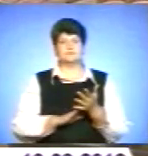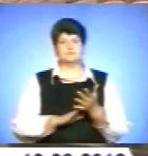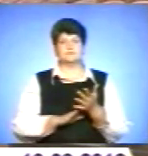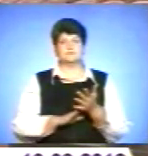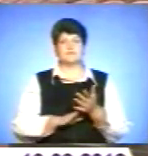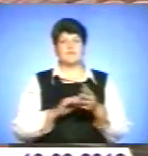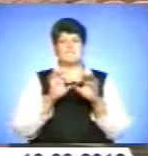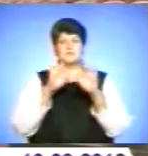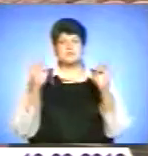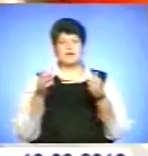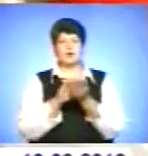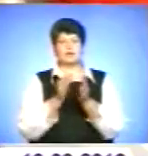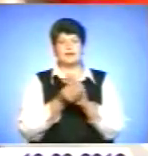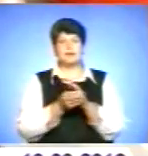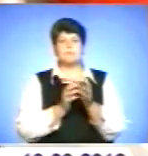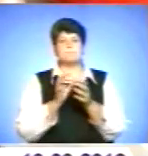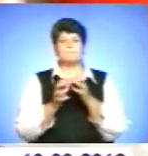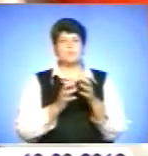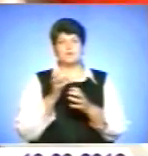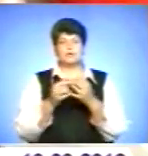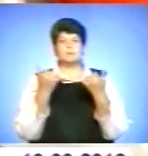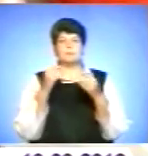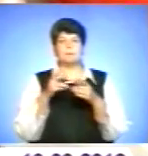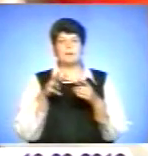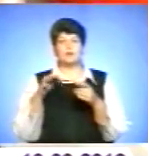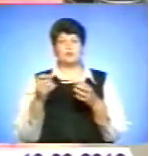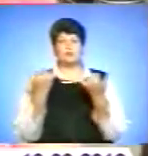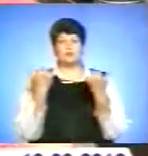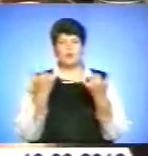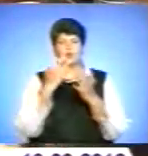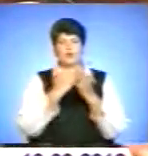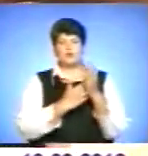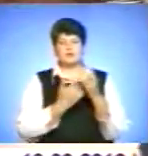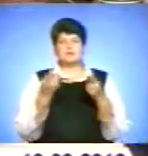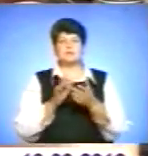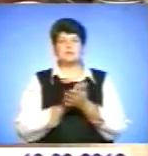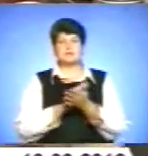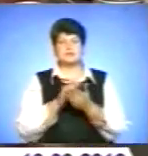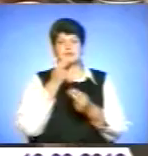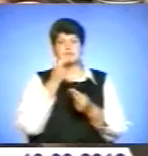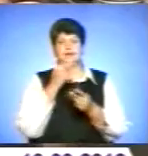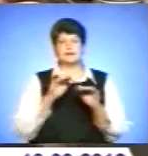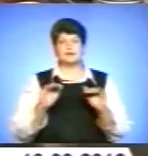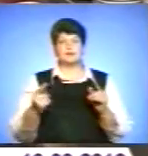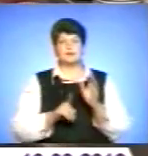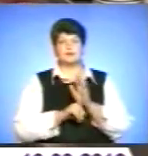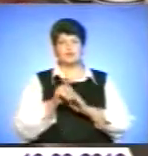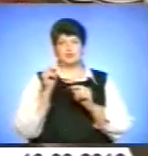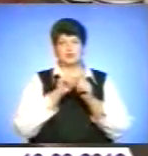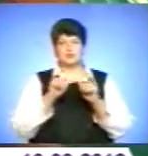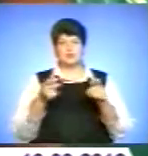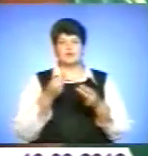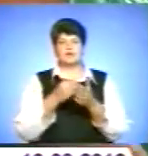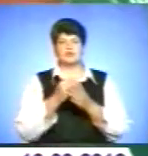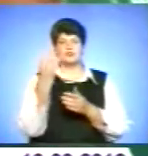Вермішель, котлета, помідор, меню на сьогодні – це безкоштовні сніданки для школярів початкової школи. Їх вартість – чотири